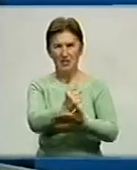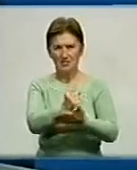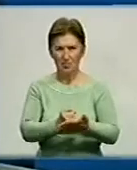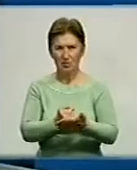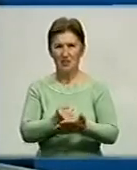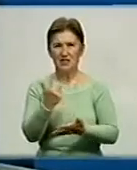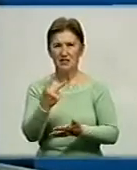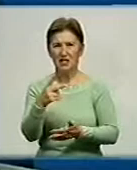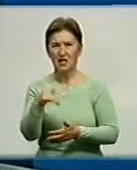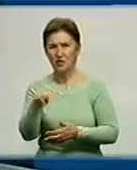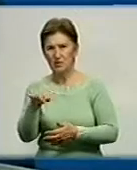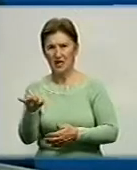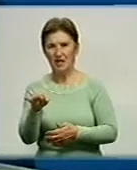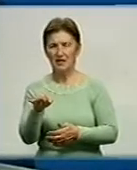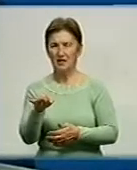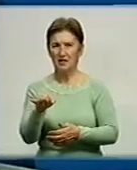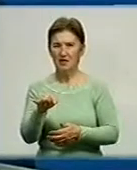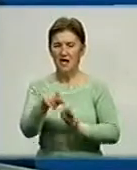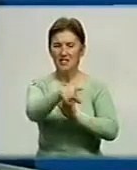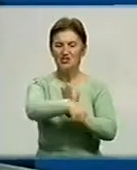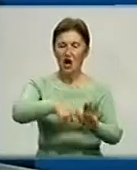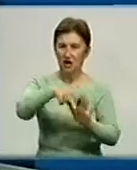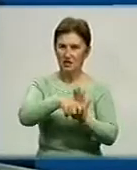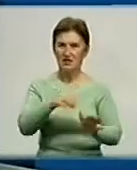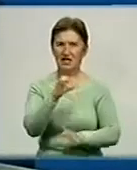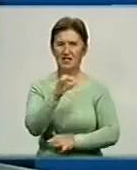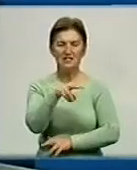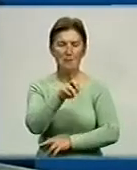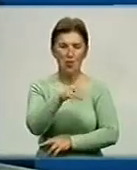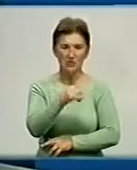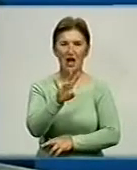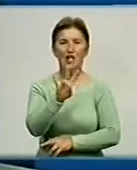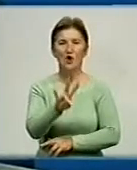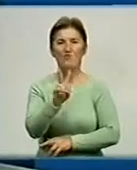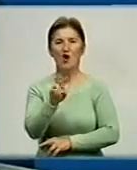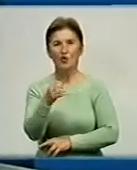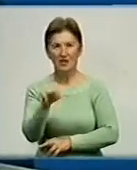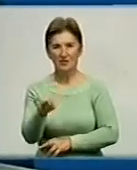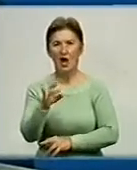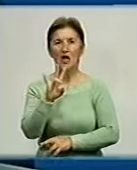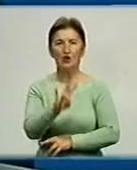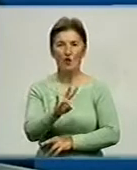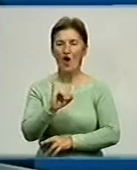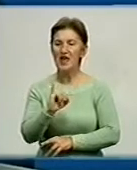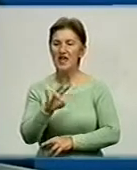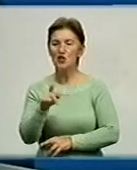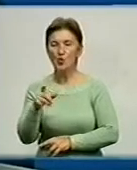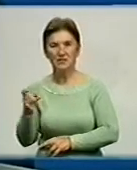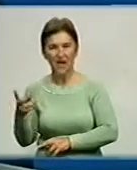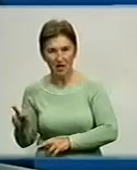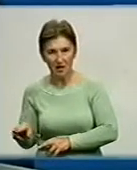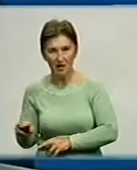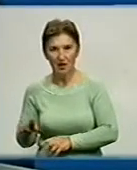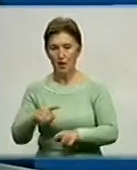три потужні шахти – Смолінська, наша Новоконстантинівська, Нова і Інгульська, ну, будуть